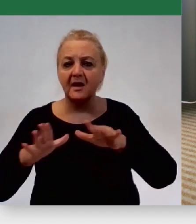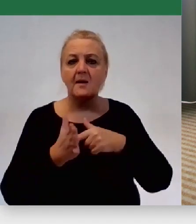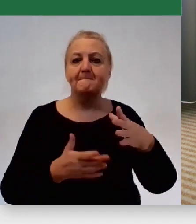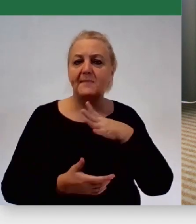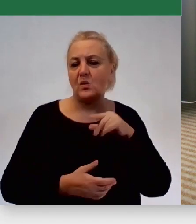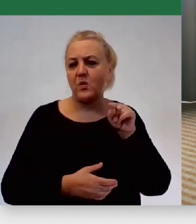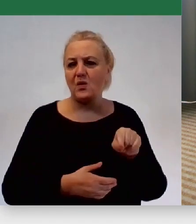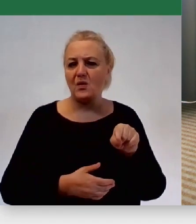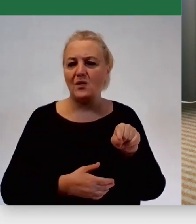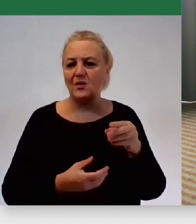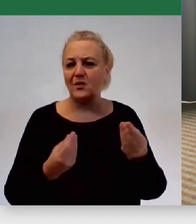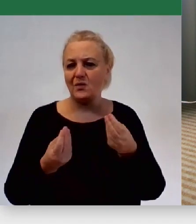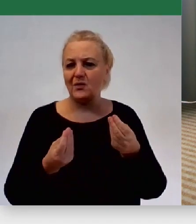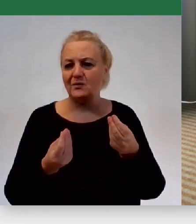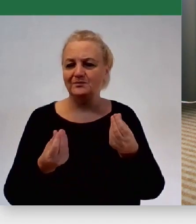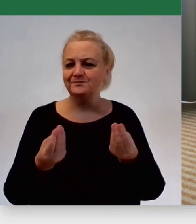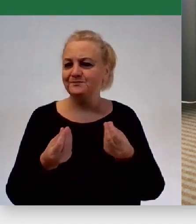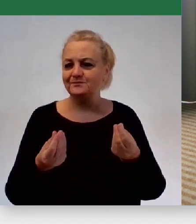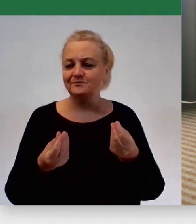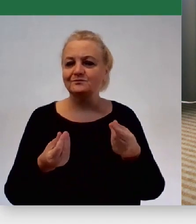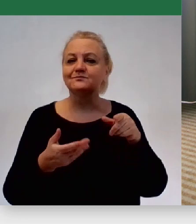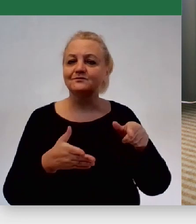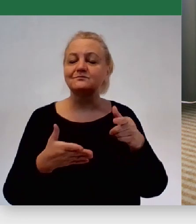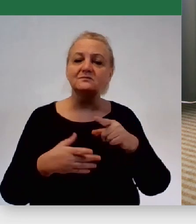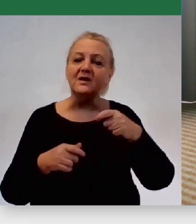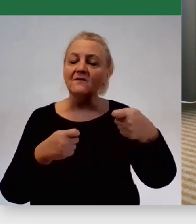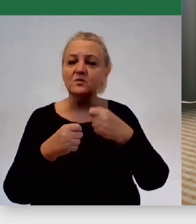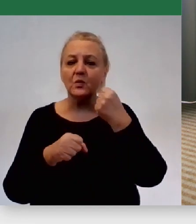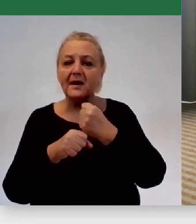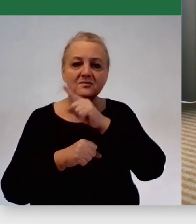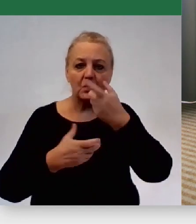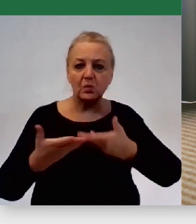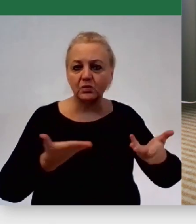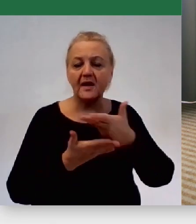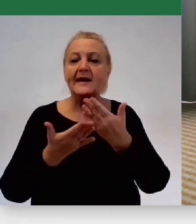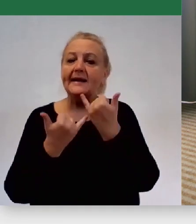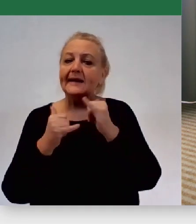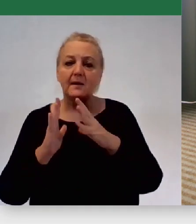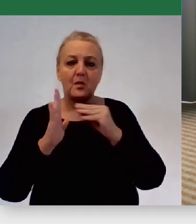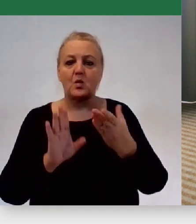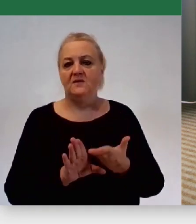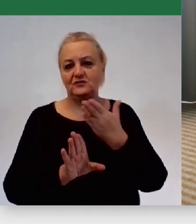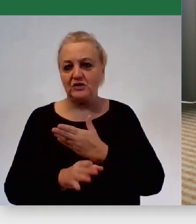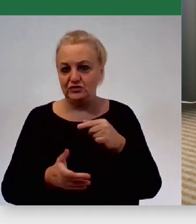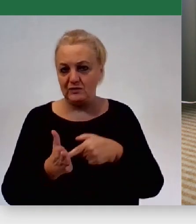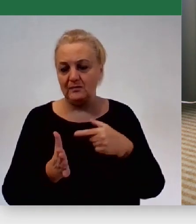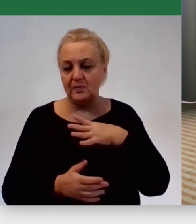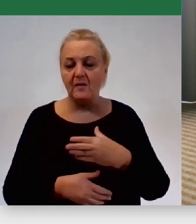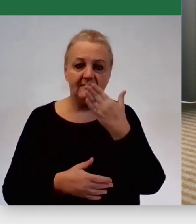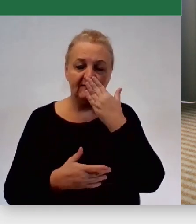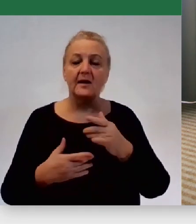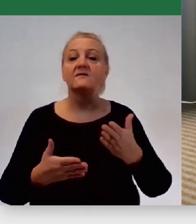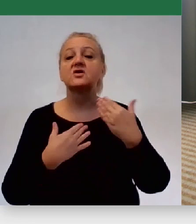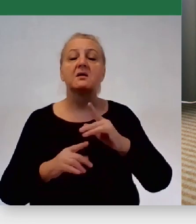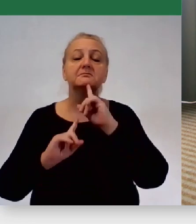polegający chociażby na otwarcie się na współpracę z mieszkańcami w innym modelu niż wcześniej, niż takim, który polegał na zlecaniu